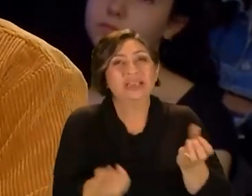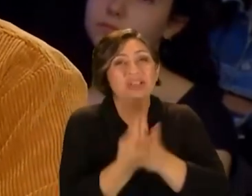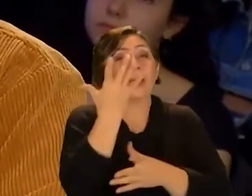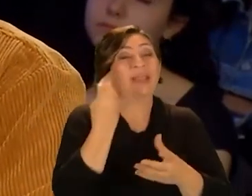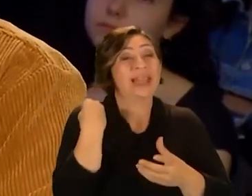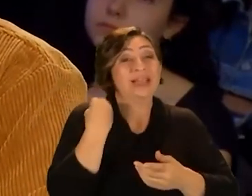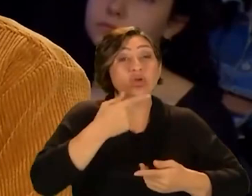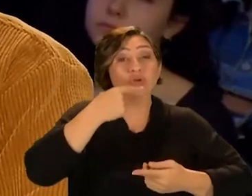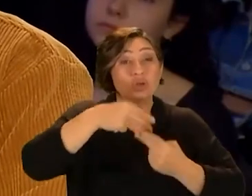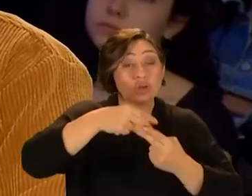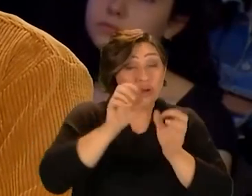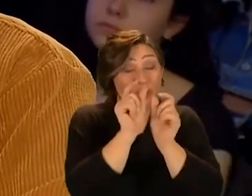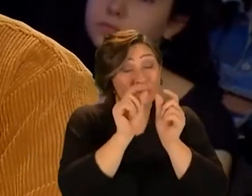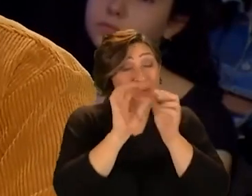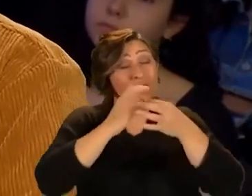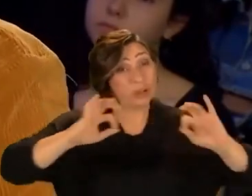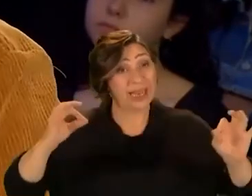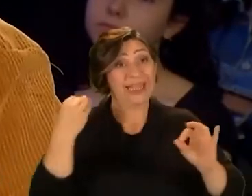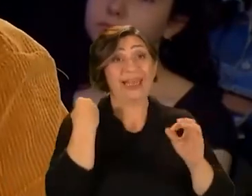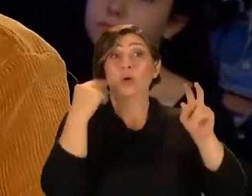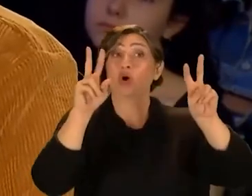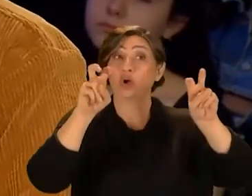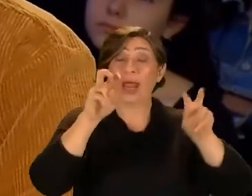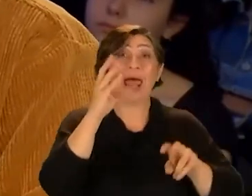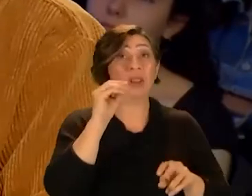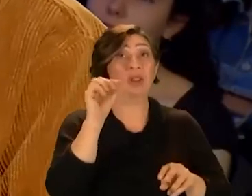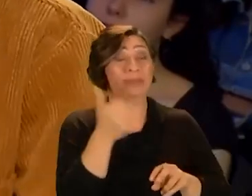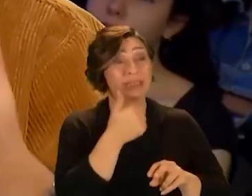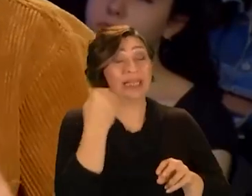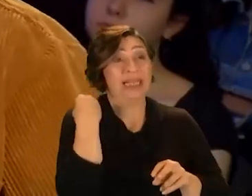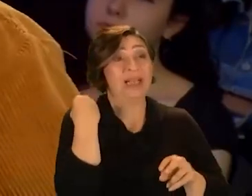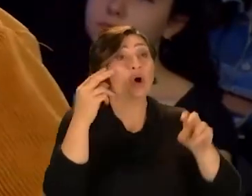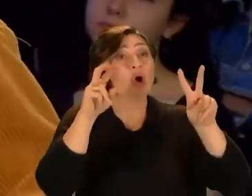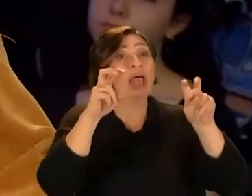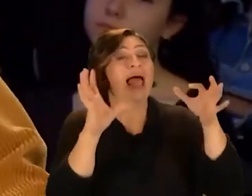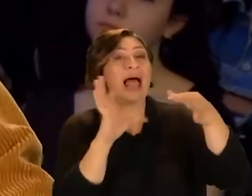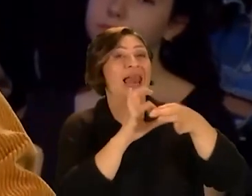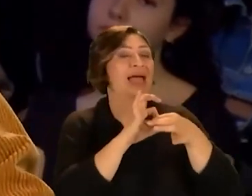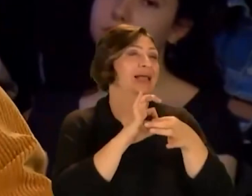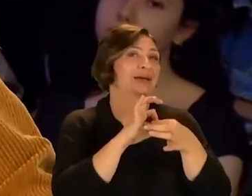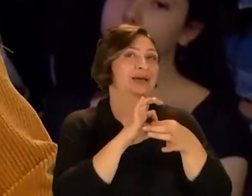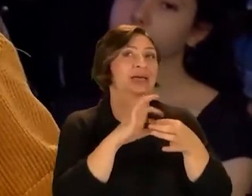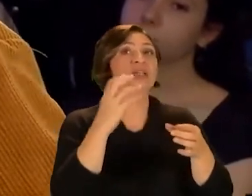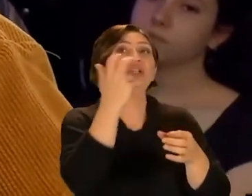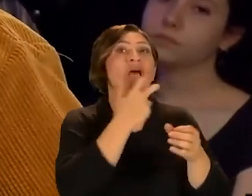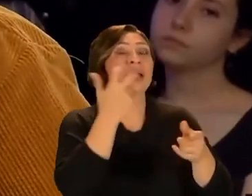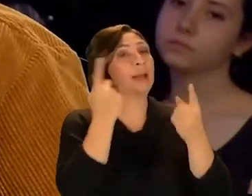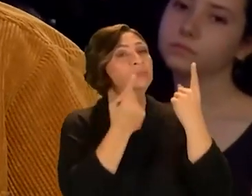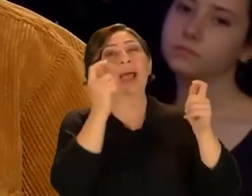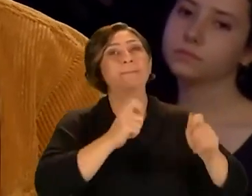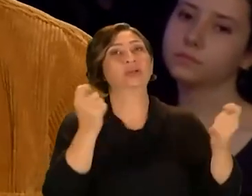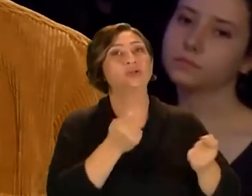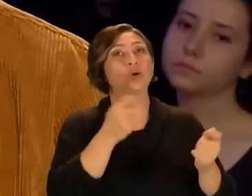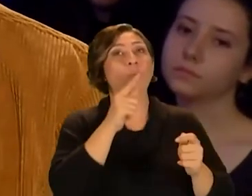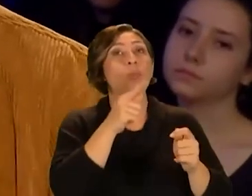çalışıyoruz. Yeni ifadeler, yeni sözler, yeni konular en önemlisi. Yeni konularla alakalı, yeni konulardan şarkılar